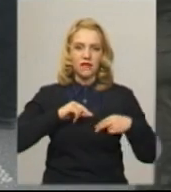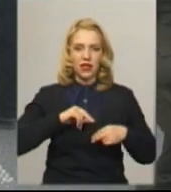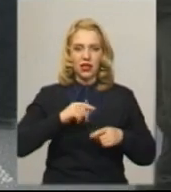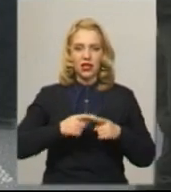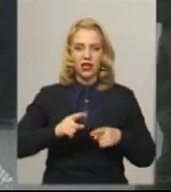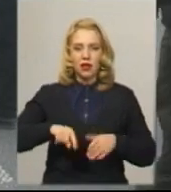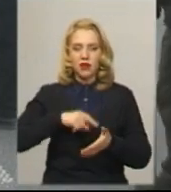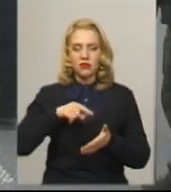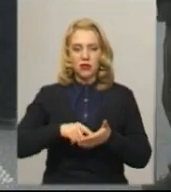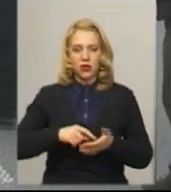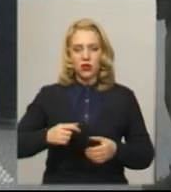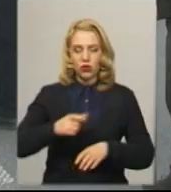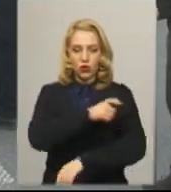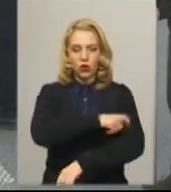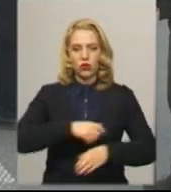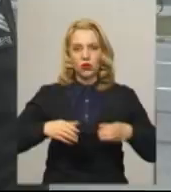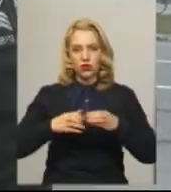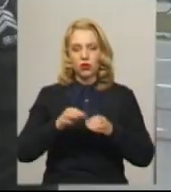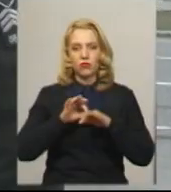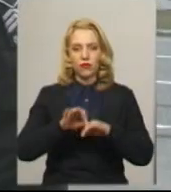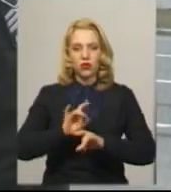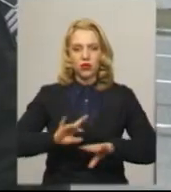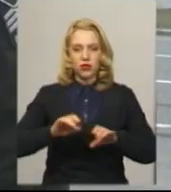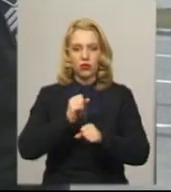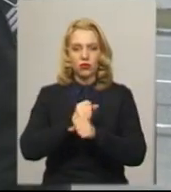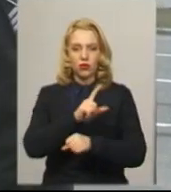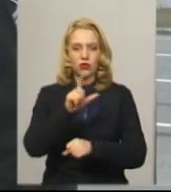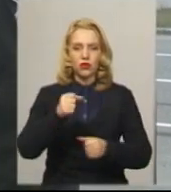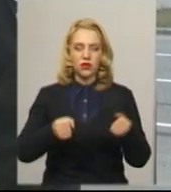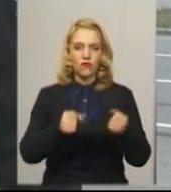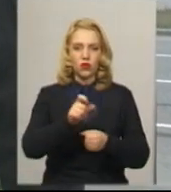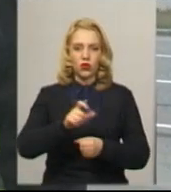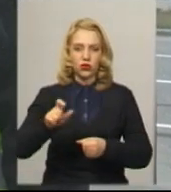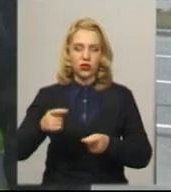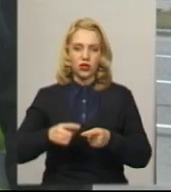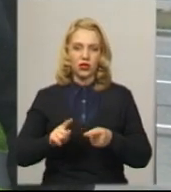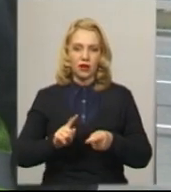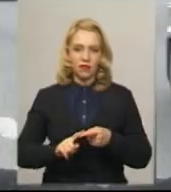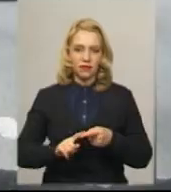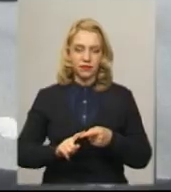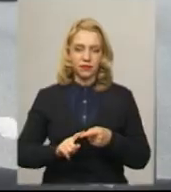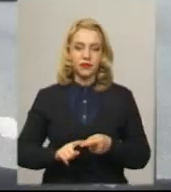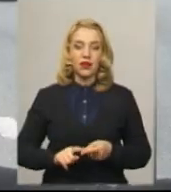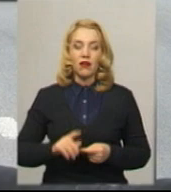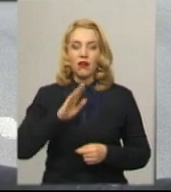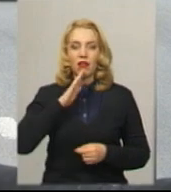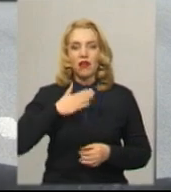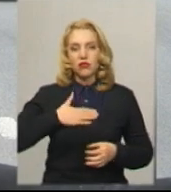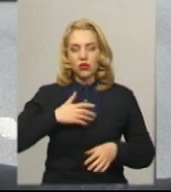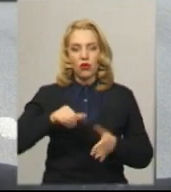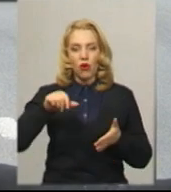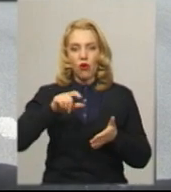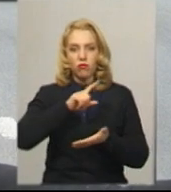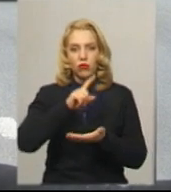дружини разом з патрульною поліцією проводять роз'яснювальну роботу з водіями, каже інспектор муніципальної дружини Василь Лебідь. В наші обов'язки